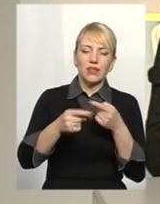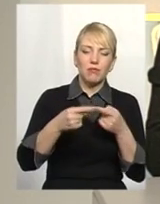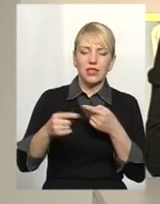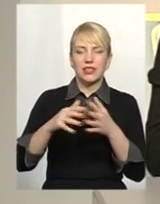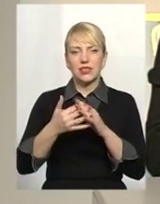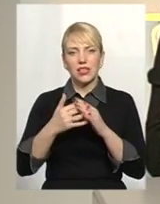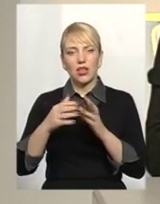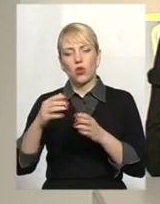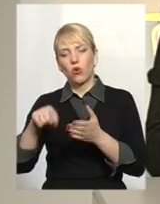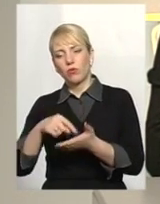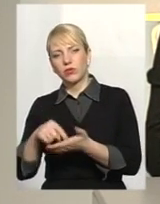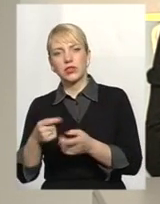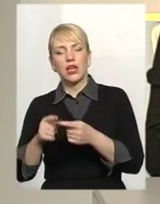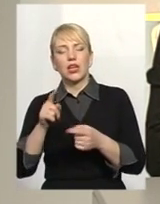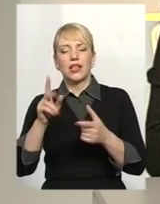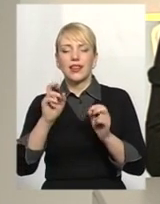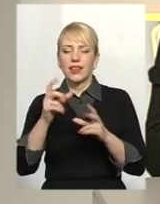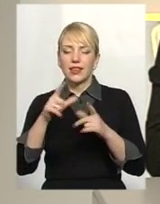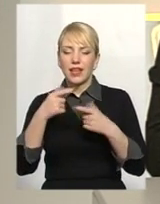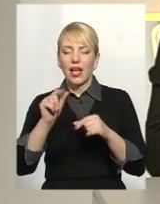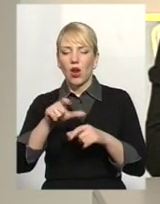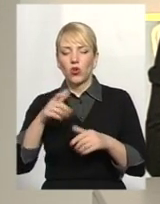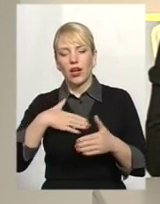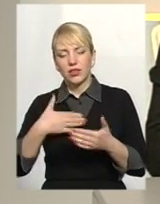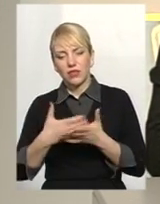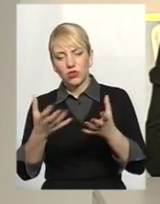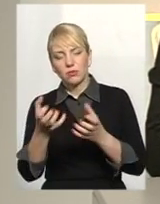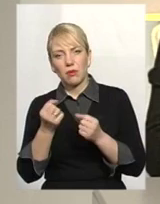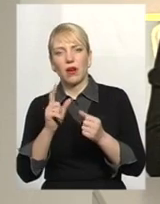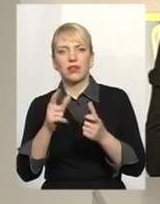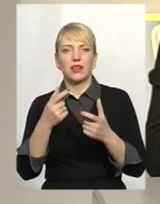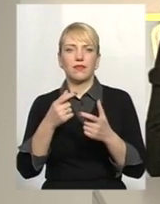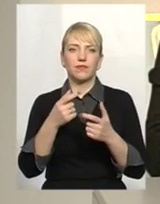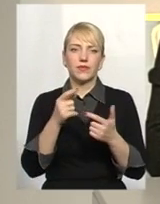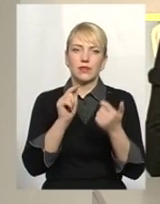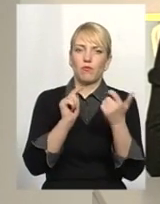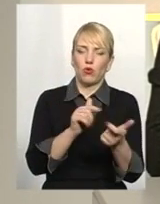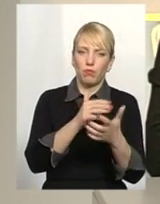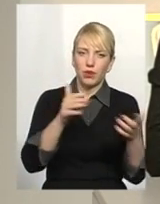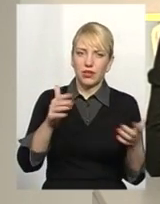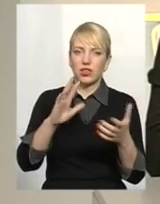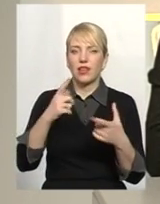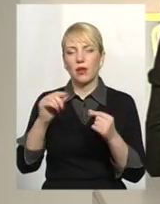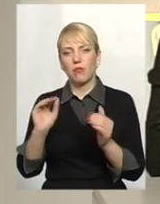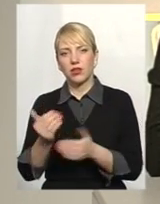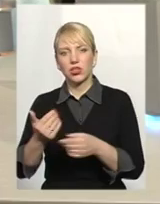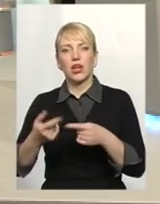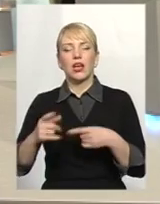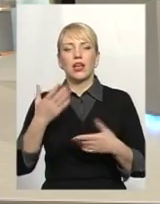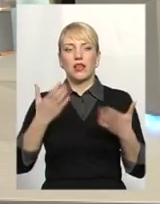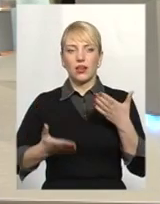активніше, де люди легше сприймають? Де, навпаки, більше запитань і більший спротив? Ну, загалом, в якщо взяти